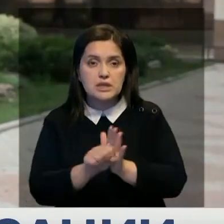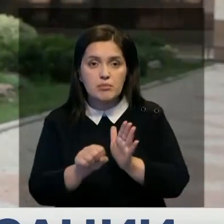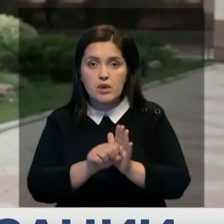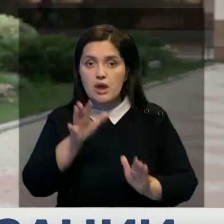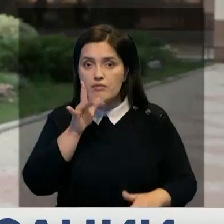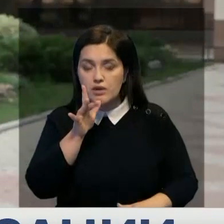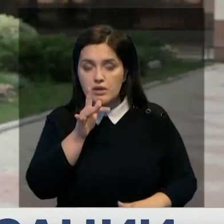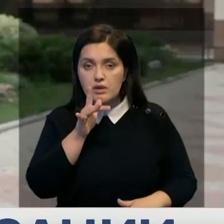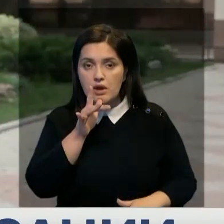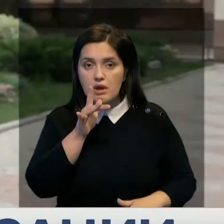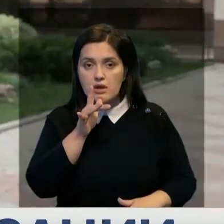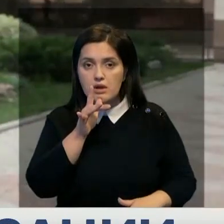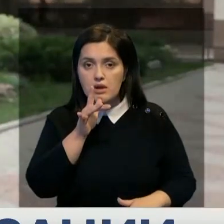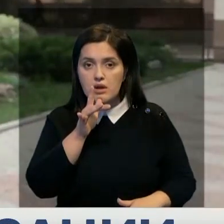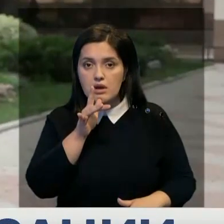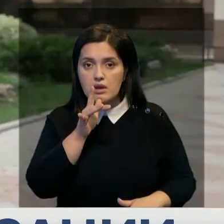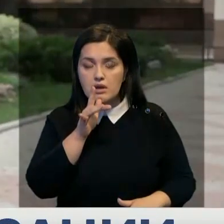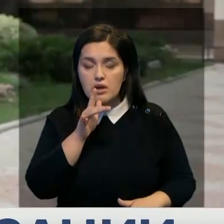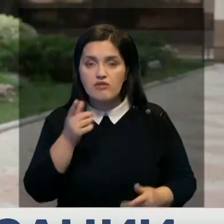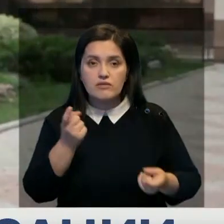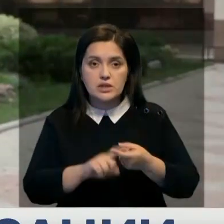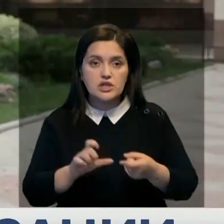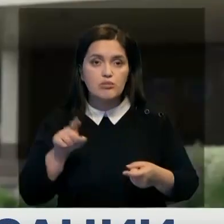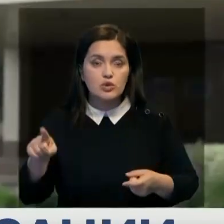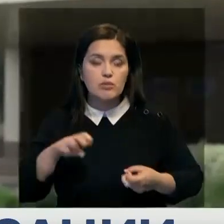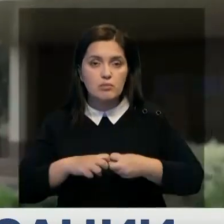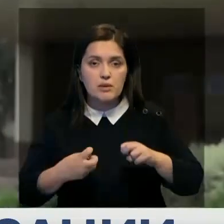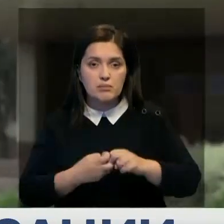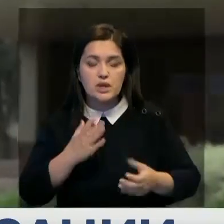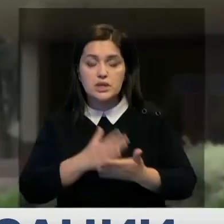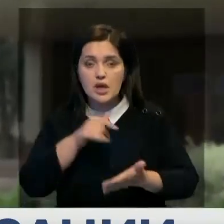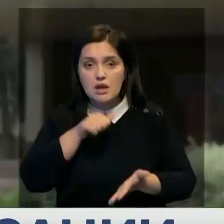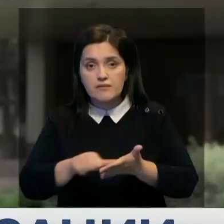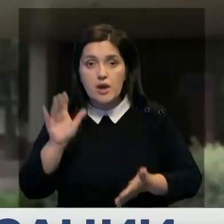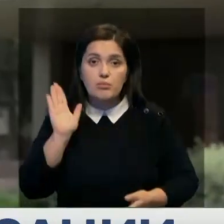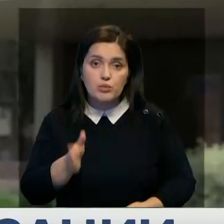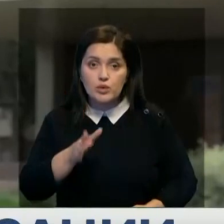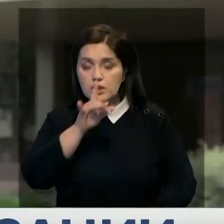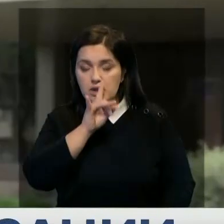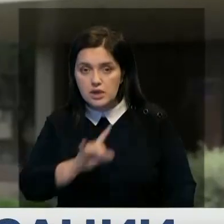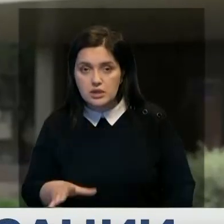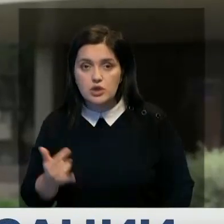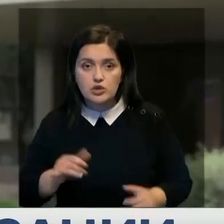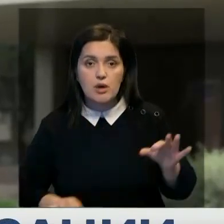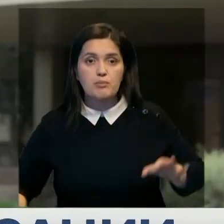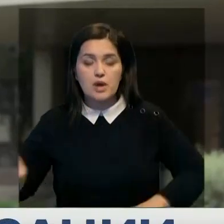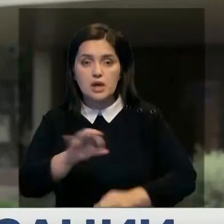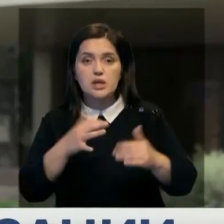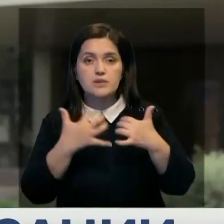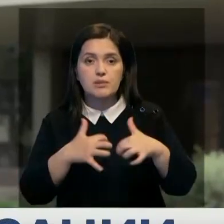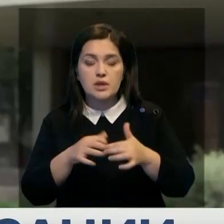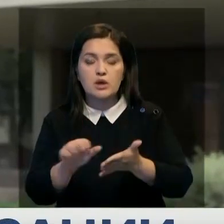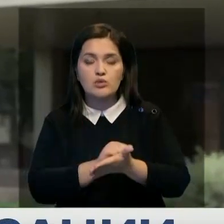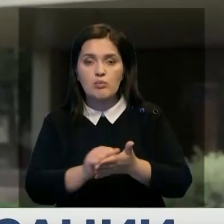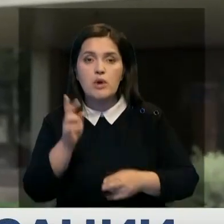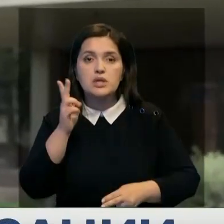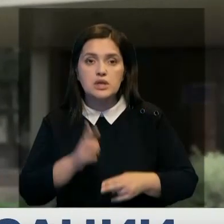То есть промывку, опрессовку своевременно не делаются. Из чего у них вот такие вот проблемы возникают? Асфальт будет, нет? Сейчас проектно-осметная документация завершается